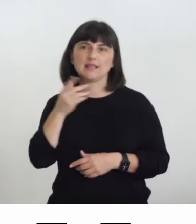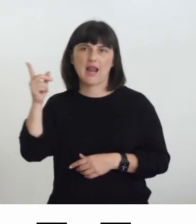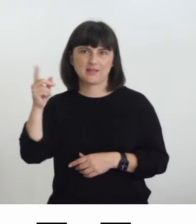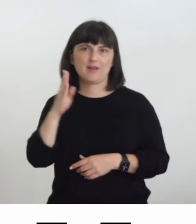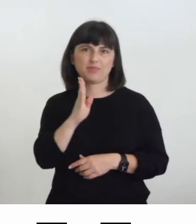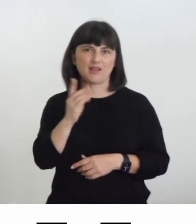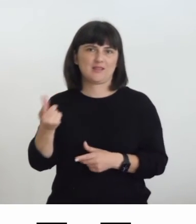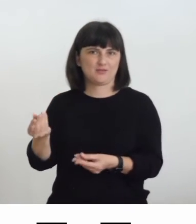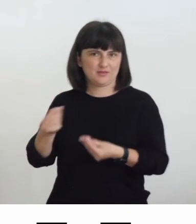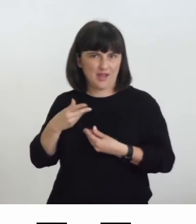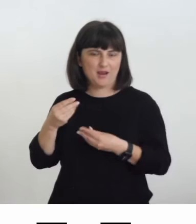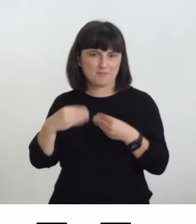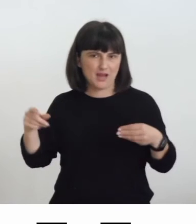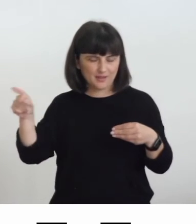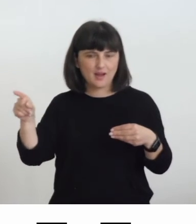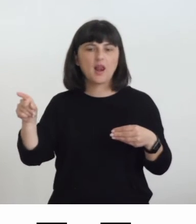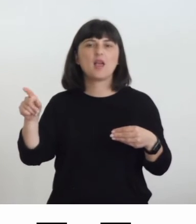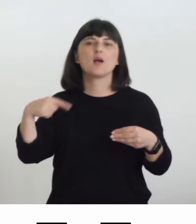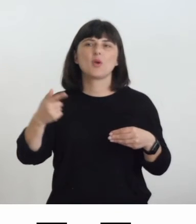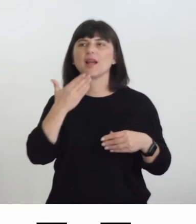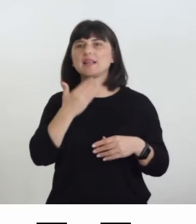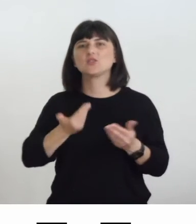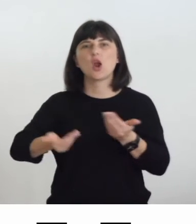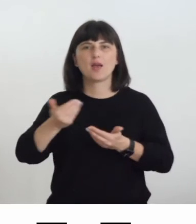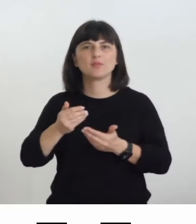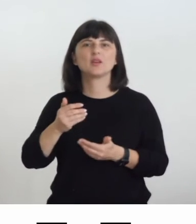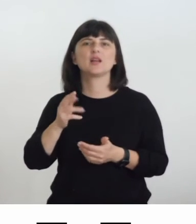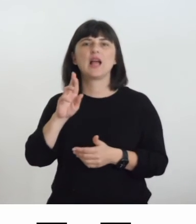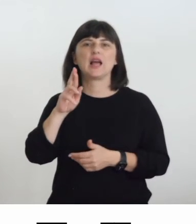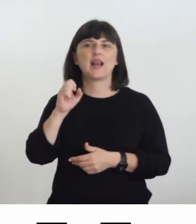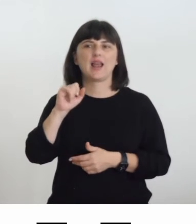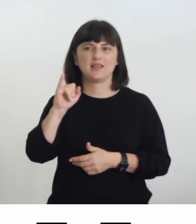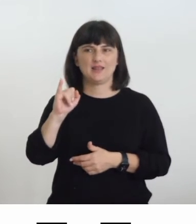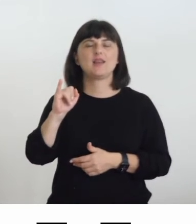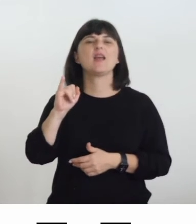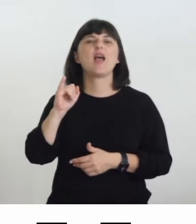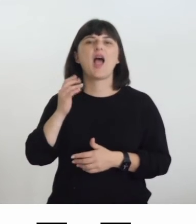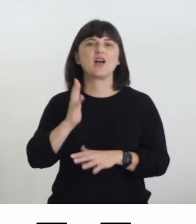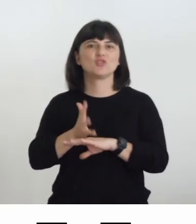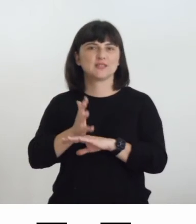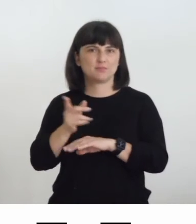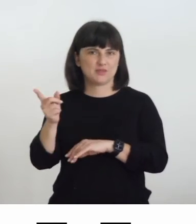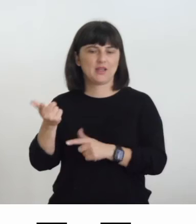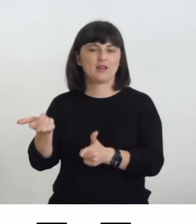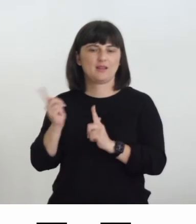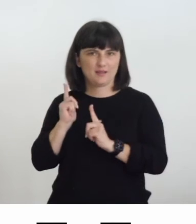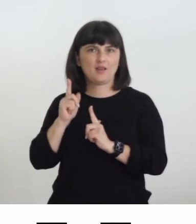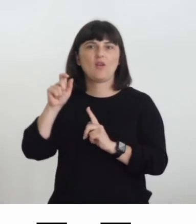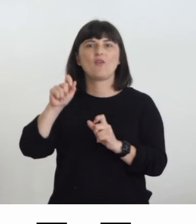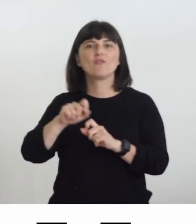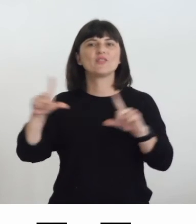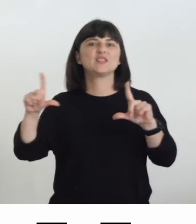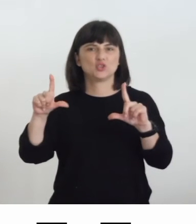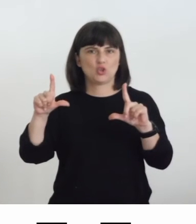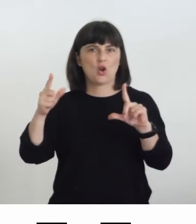collaborazione anche con Rai Accessibilità che ha pubblicato i video accessibili degli studenti delle ultimi due anni